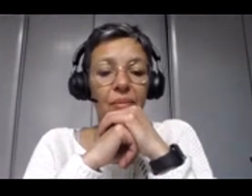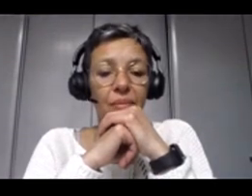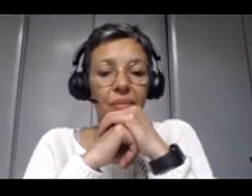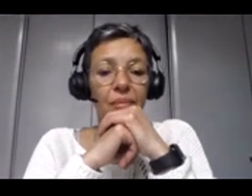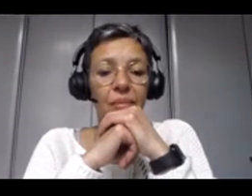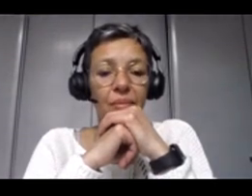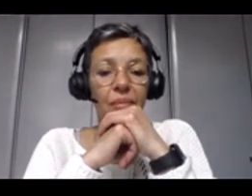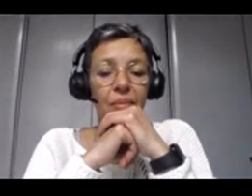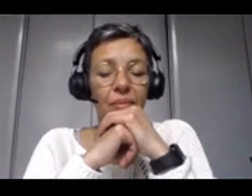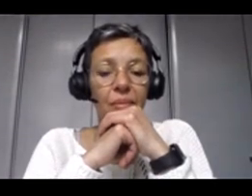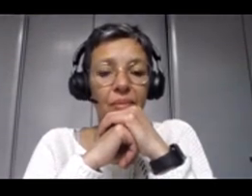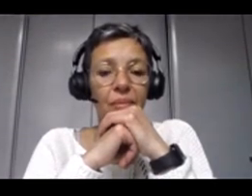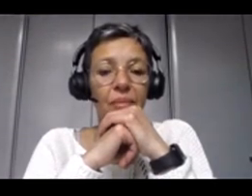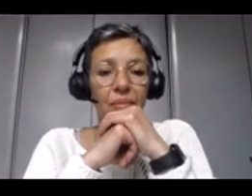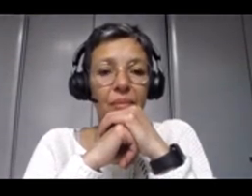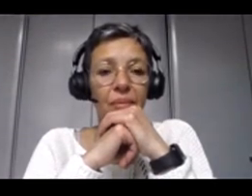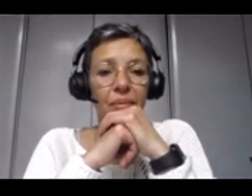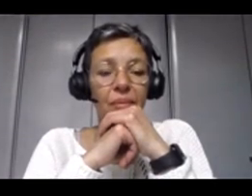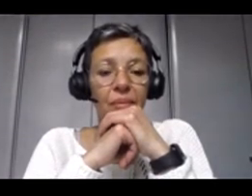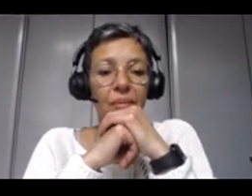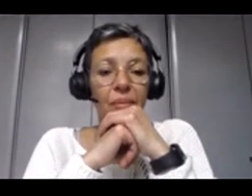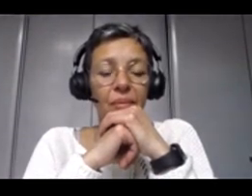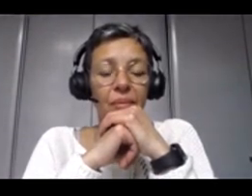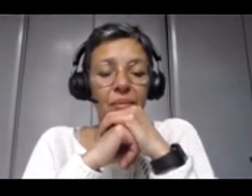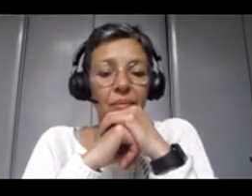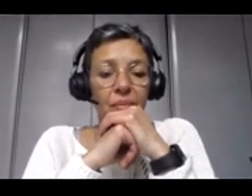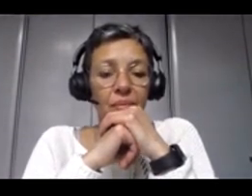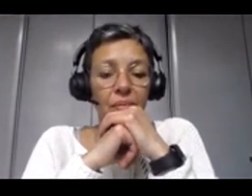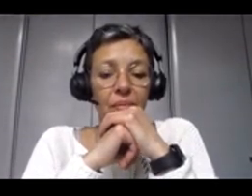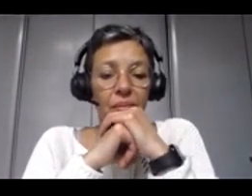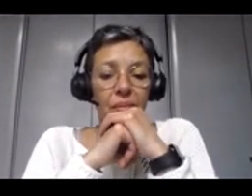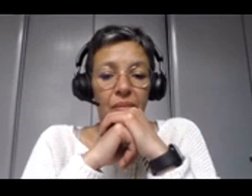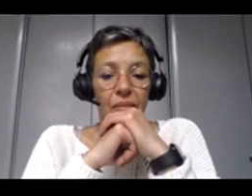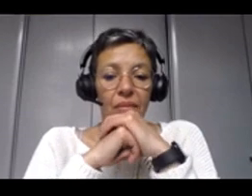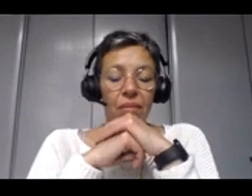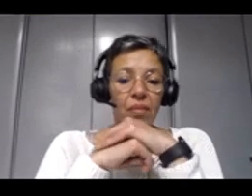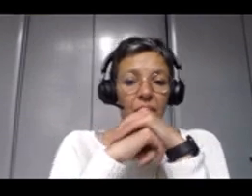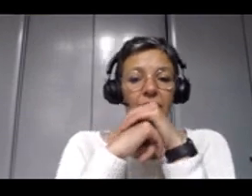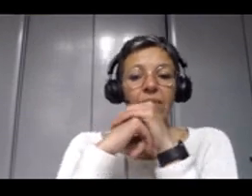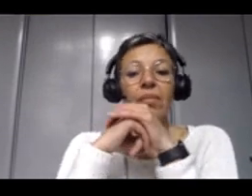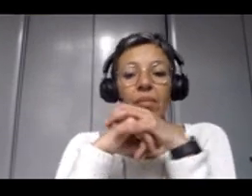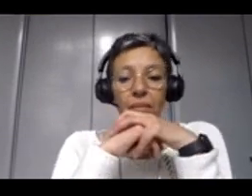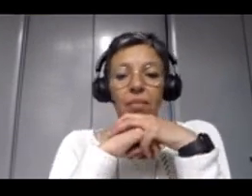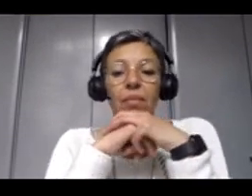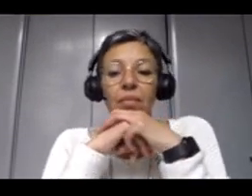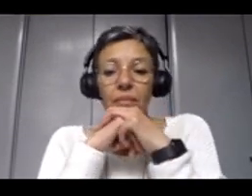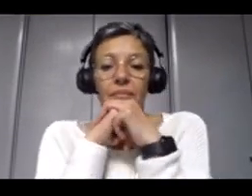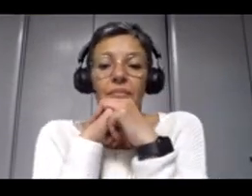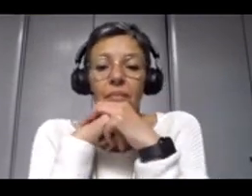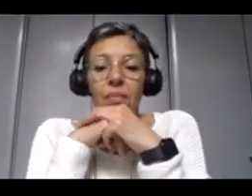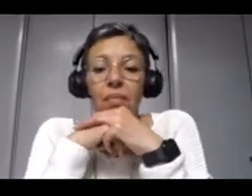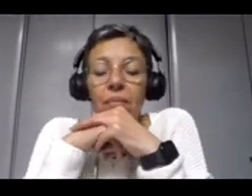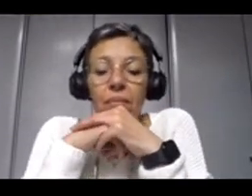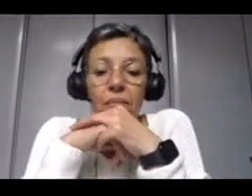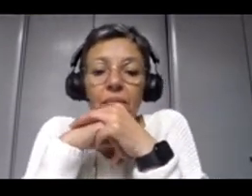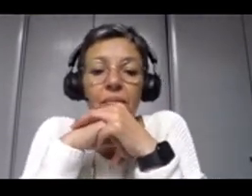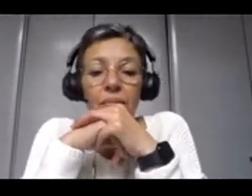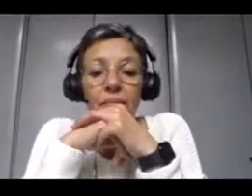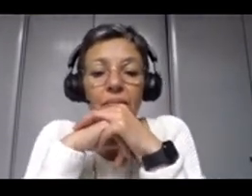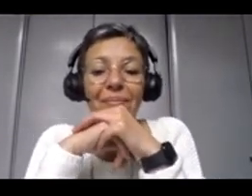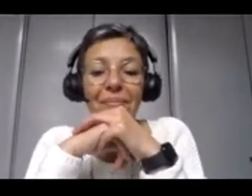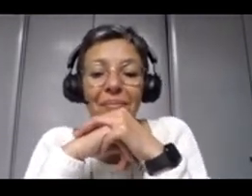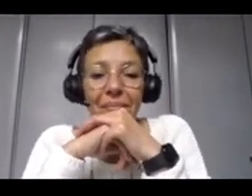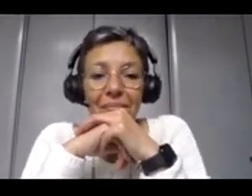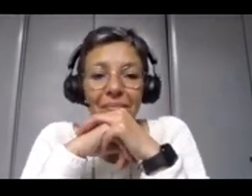a, pareil, grâce au plan BIM, commencé la mise en œuvre d'une vulgarisation qui vous propose, à la manière